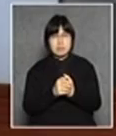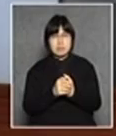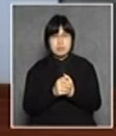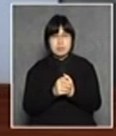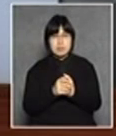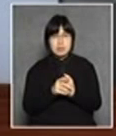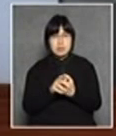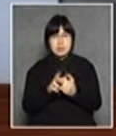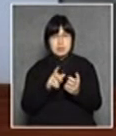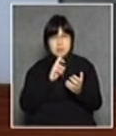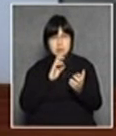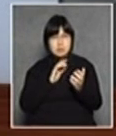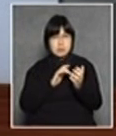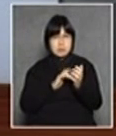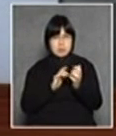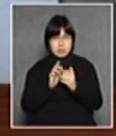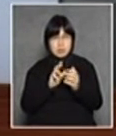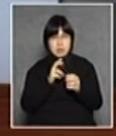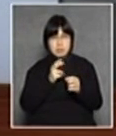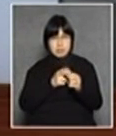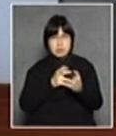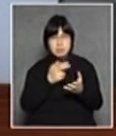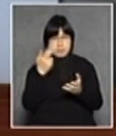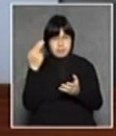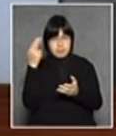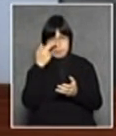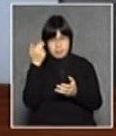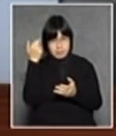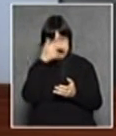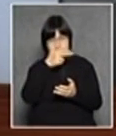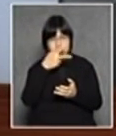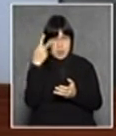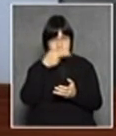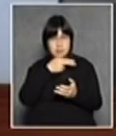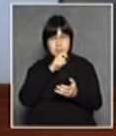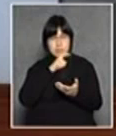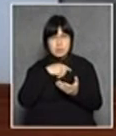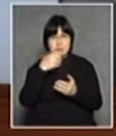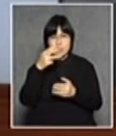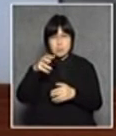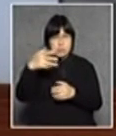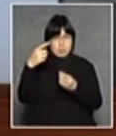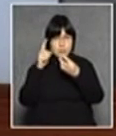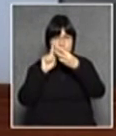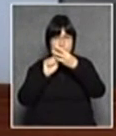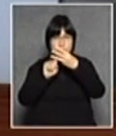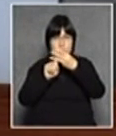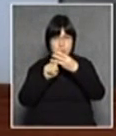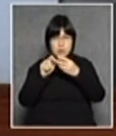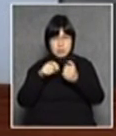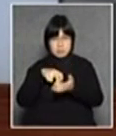宗教的盲信或者是由此衍生的軍權神授一個最猛烈的攻擊